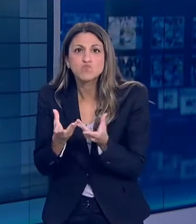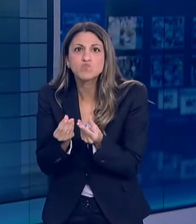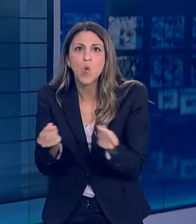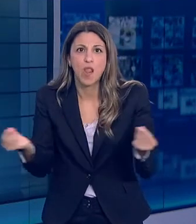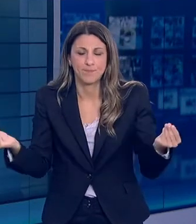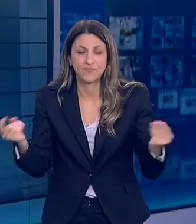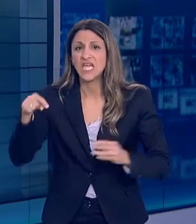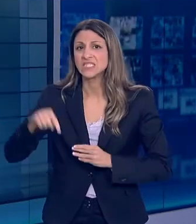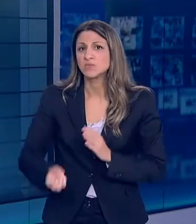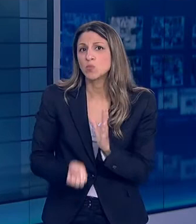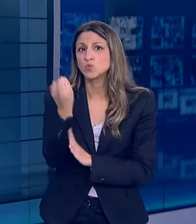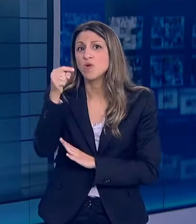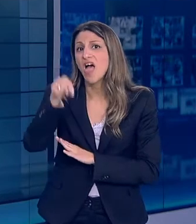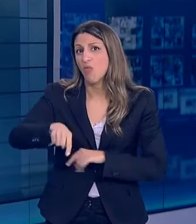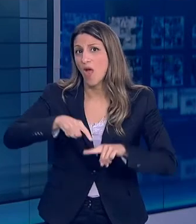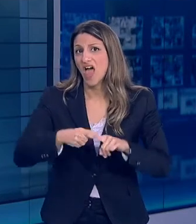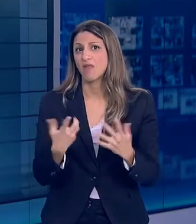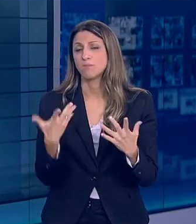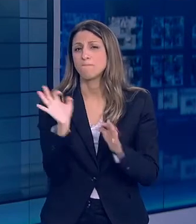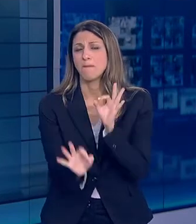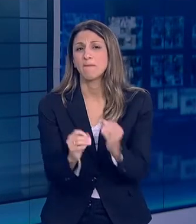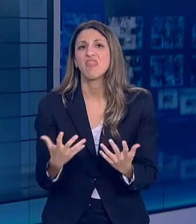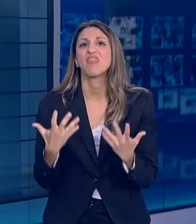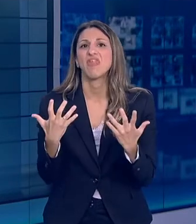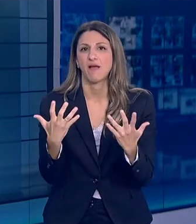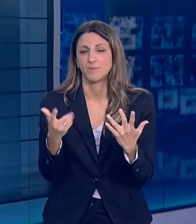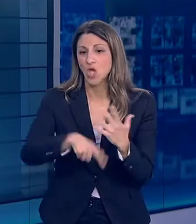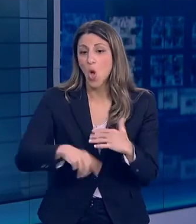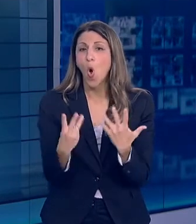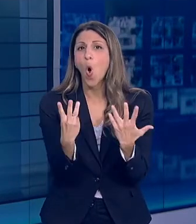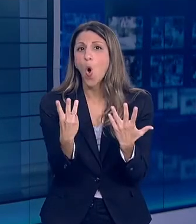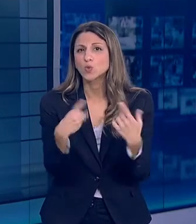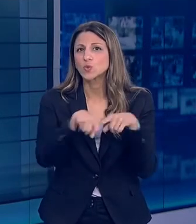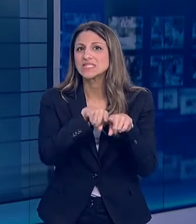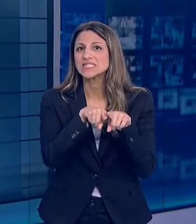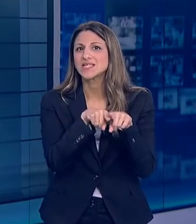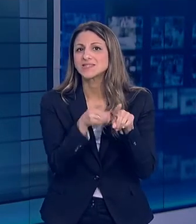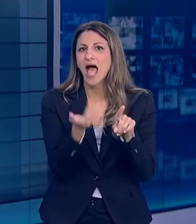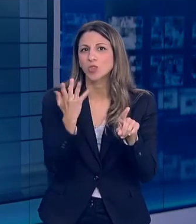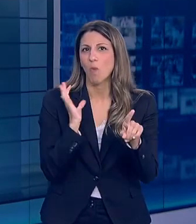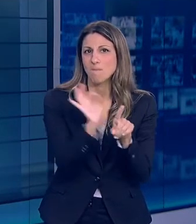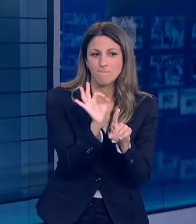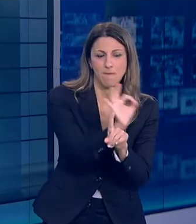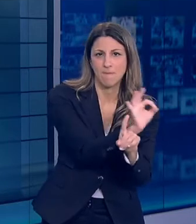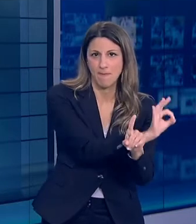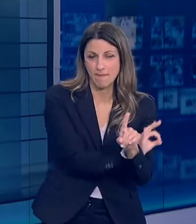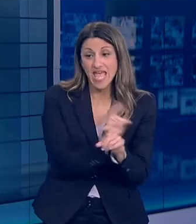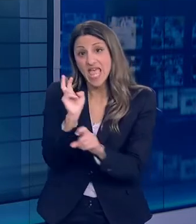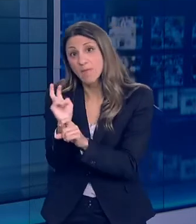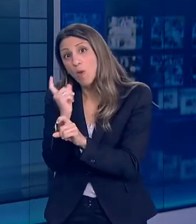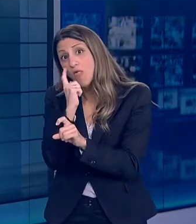Σήμερα ανακοινώνουμε 10 νέα κρούσματα του νέου ιού στη χώρα, 8 με πιθανή σύνδεση με γνωστό κρούσμα, ενώ τα υπόλοιπα διερευνώνται.